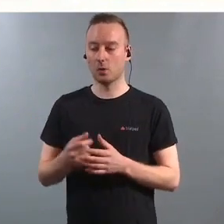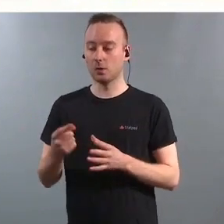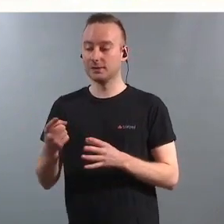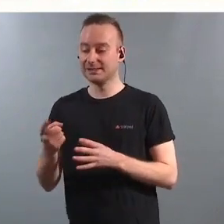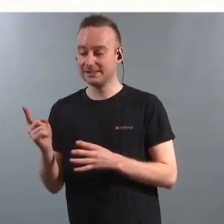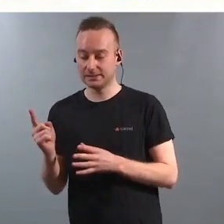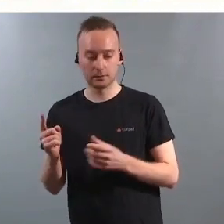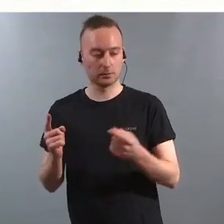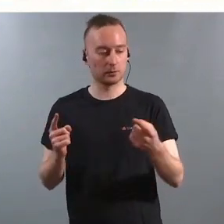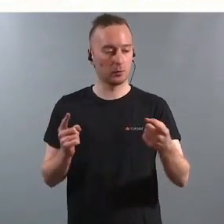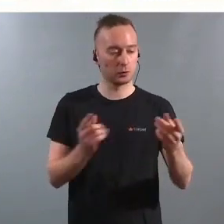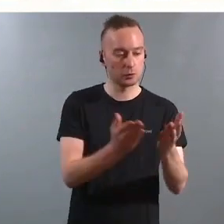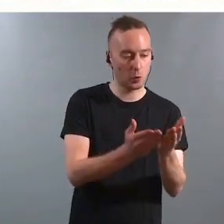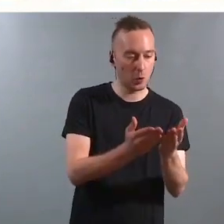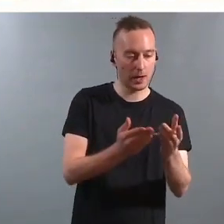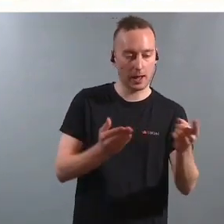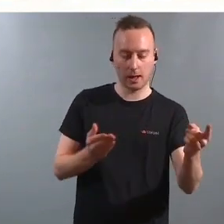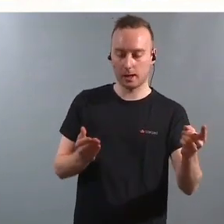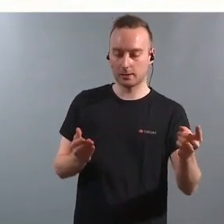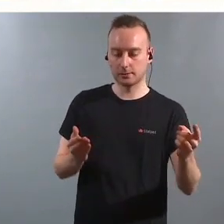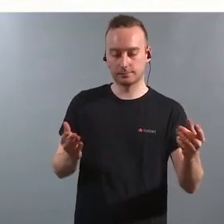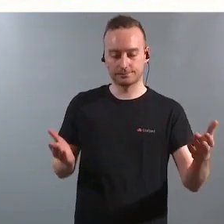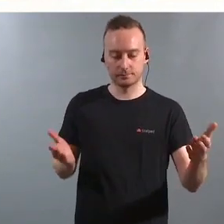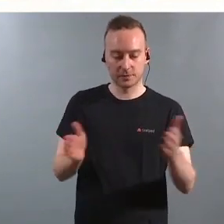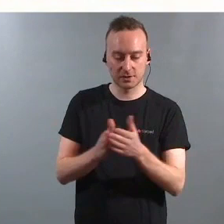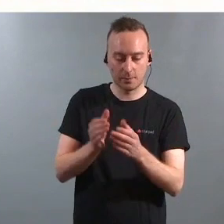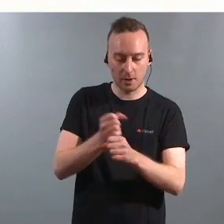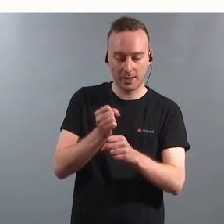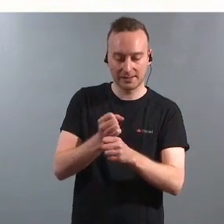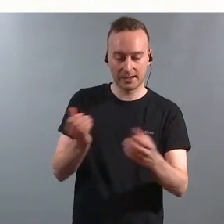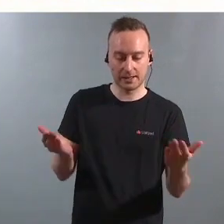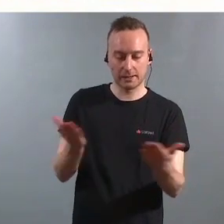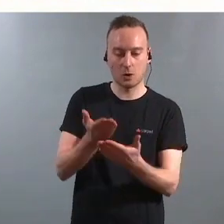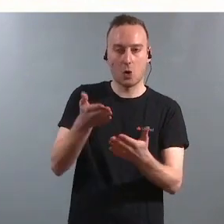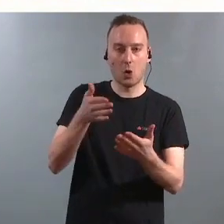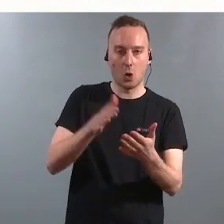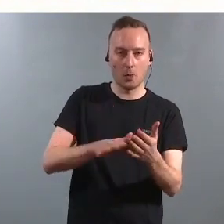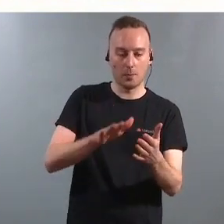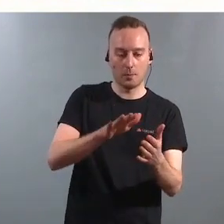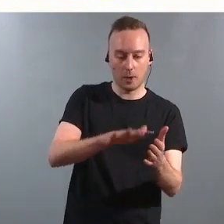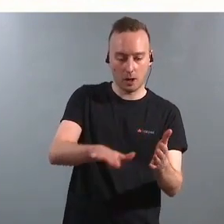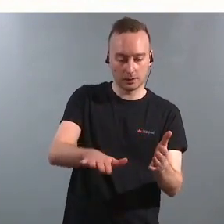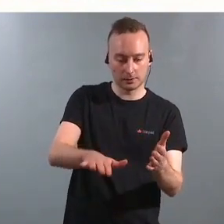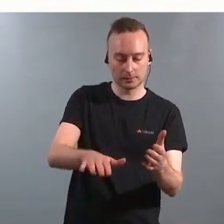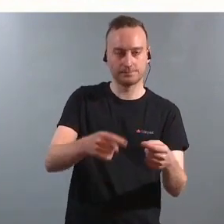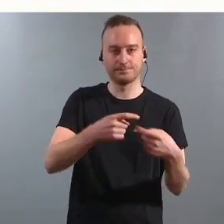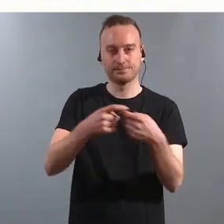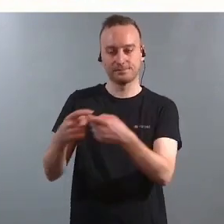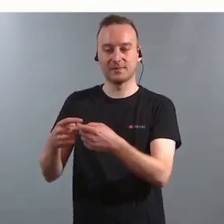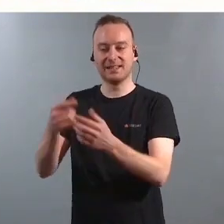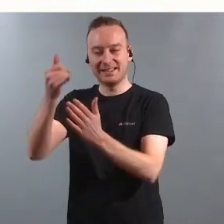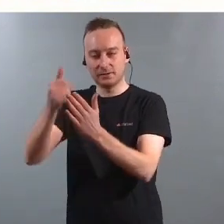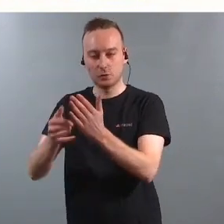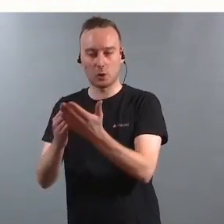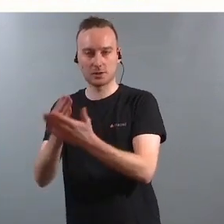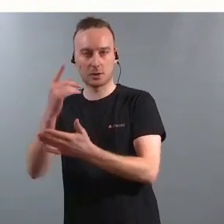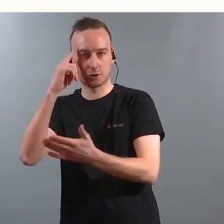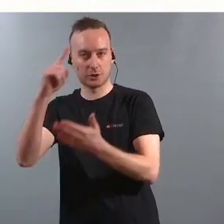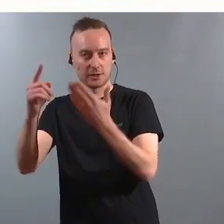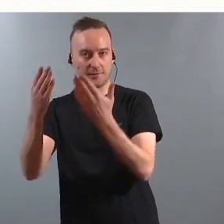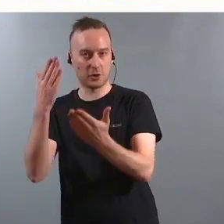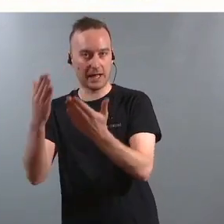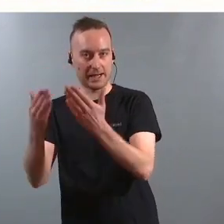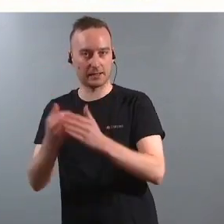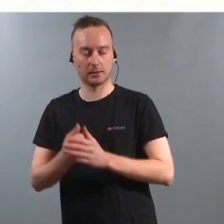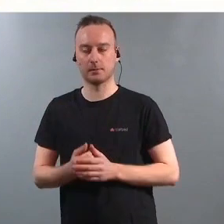bruker tid til å samarbeide med barnet om innholdet i den sakskyndige vurderingen. Og at man da